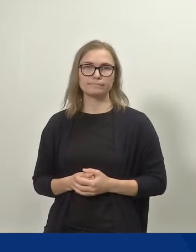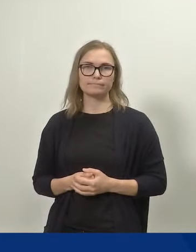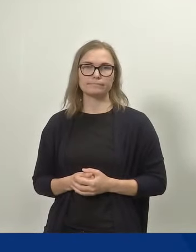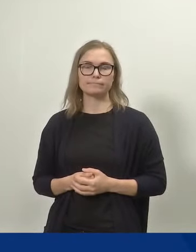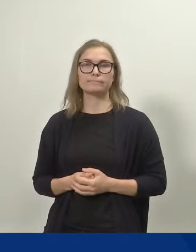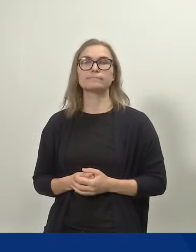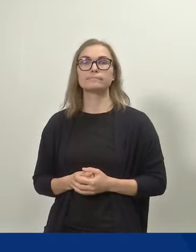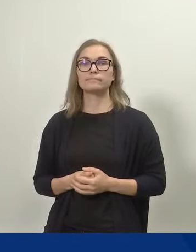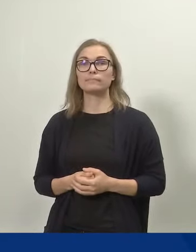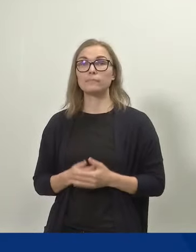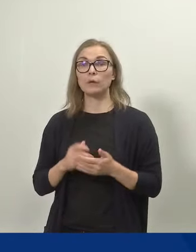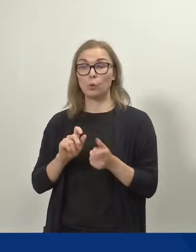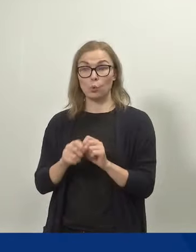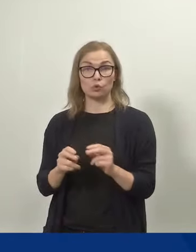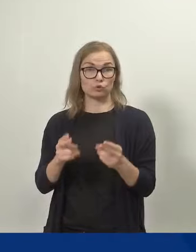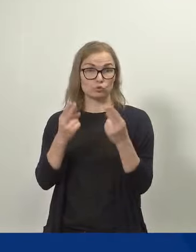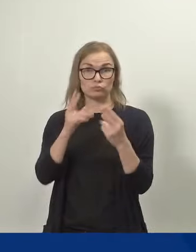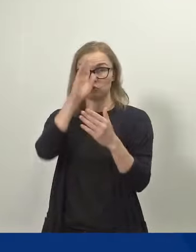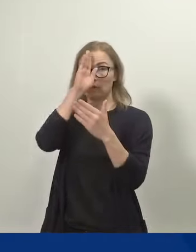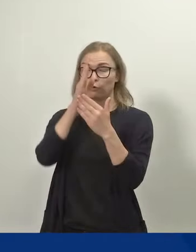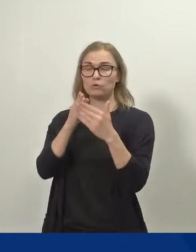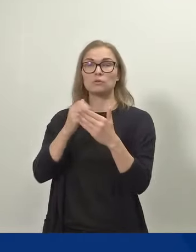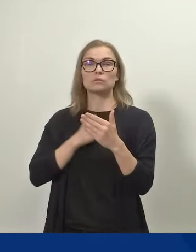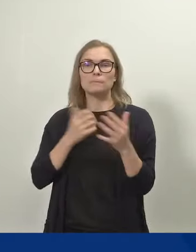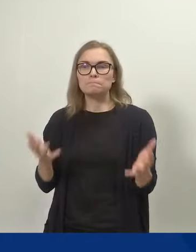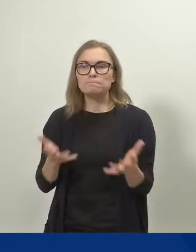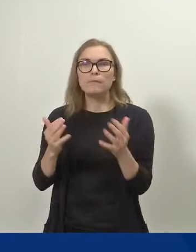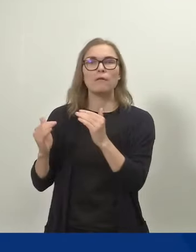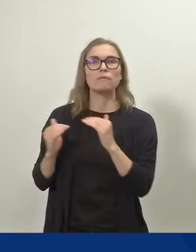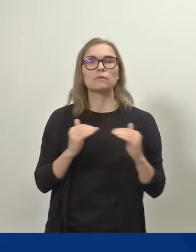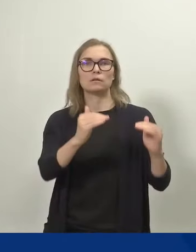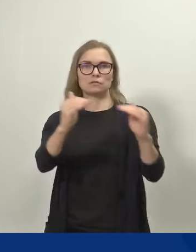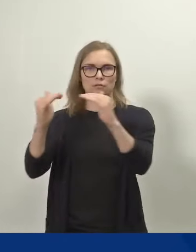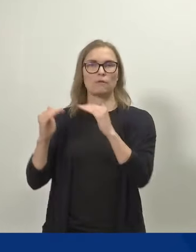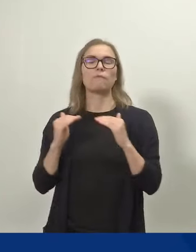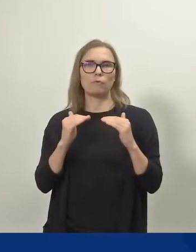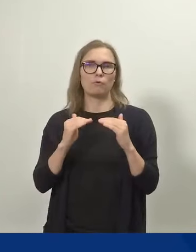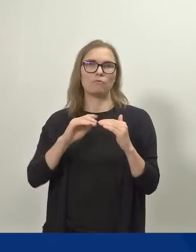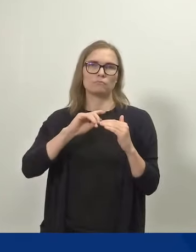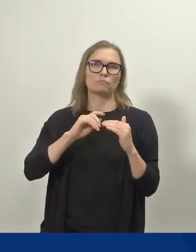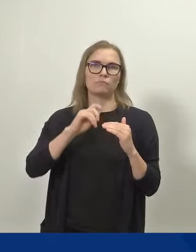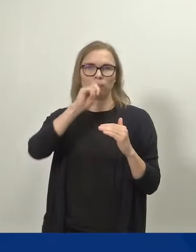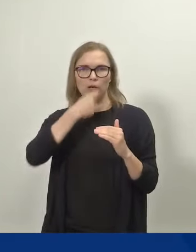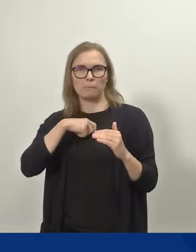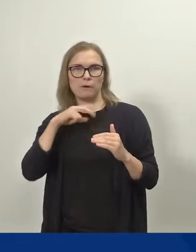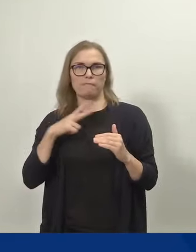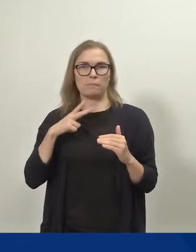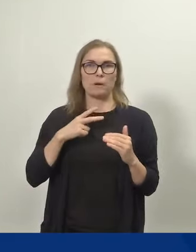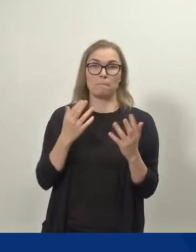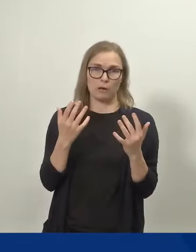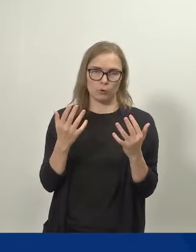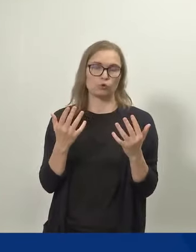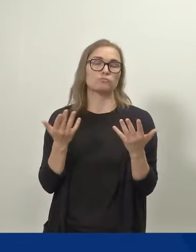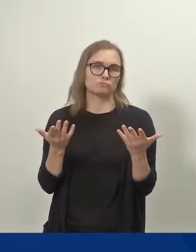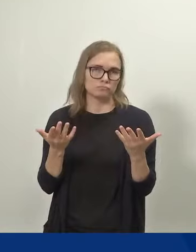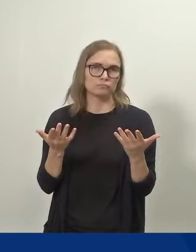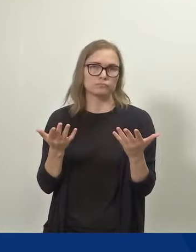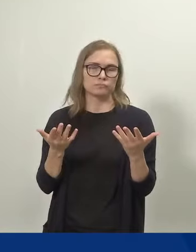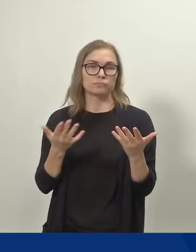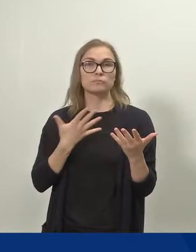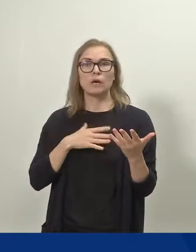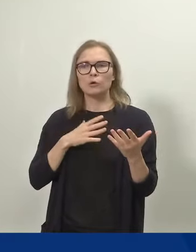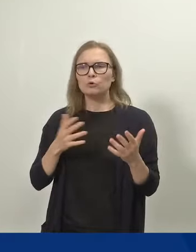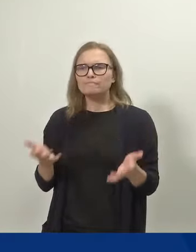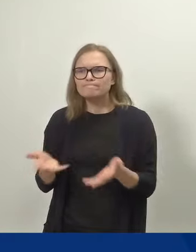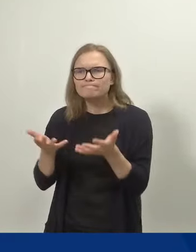Uudistuksessa pyritään siis lisäämään tasa-arvoa vanhempainvapaiden käyttämisessä. Uudistuksella halutaan kannustaa